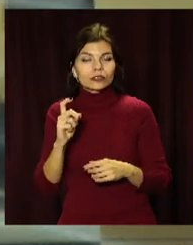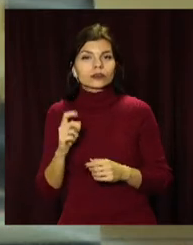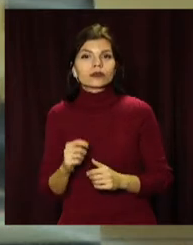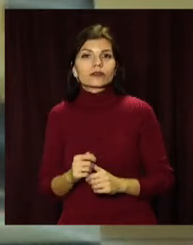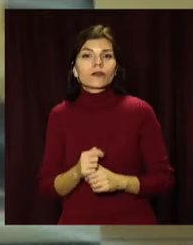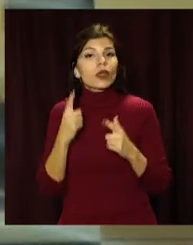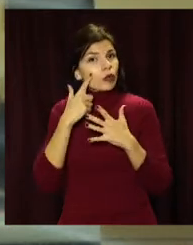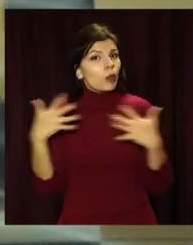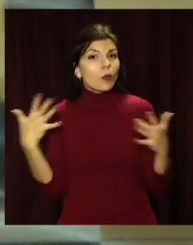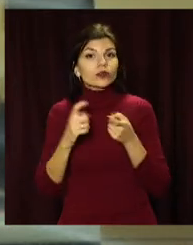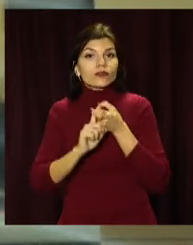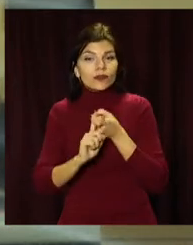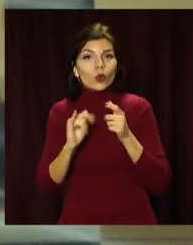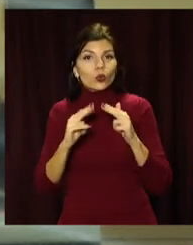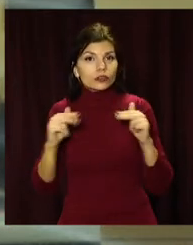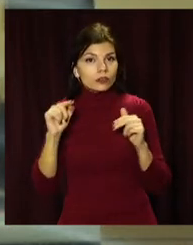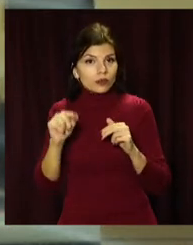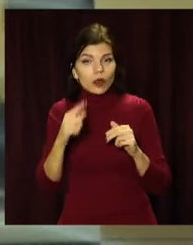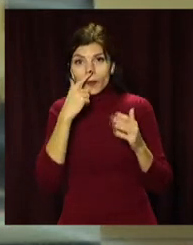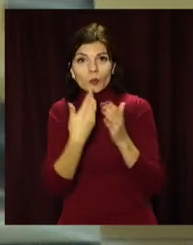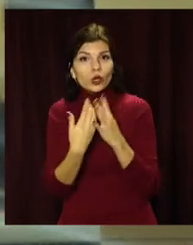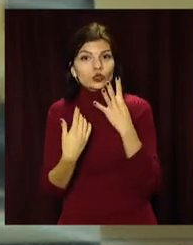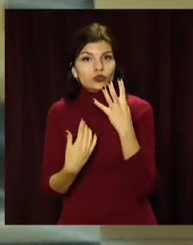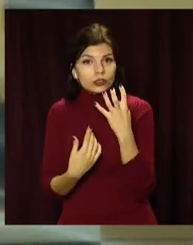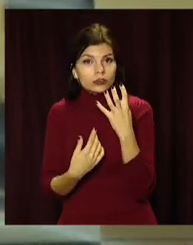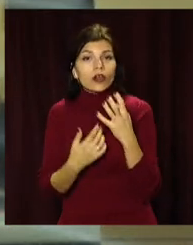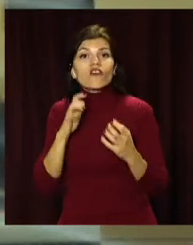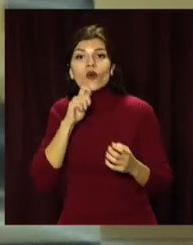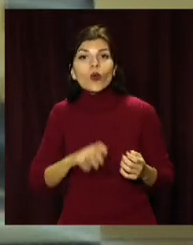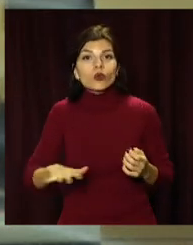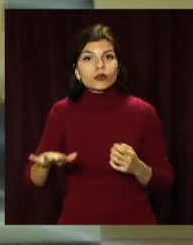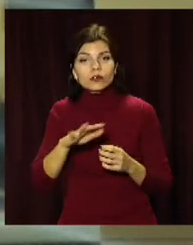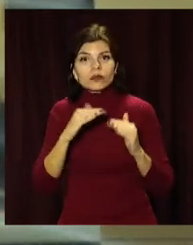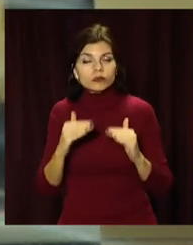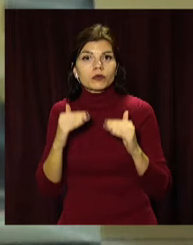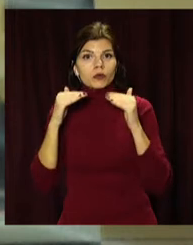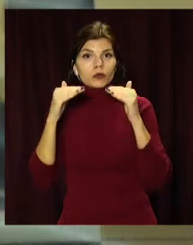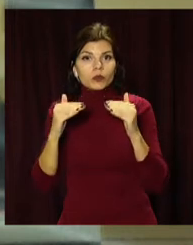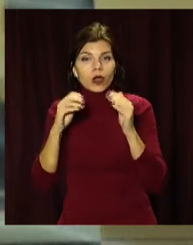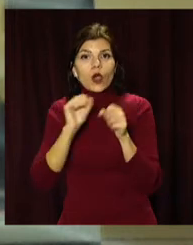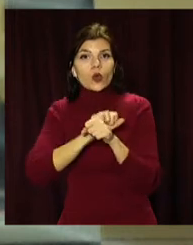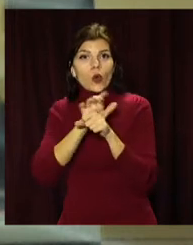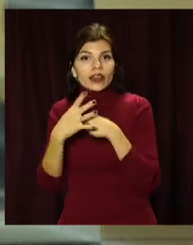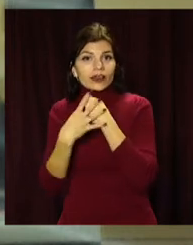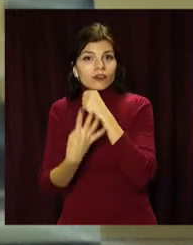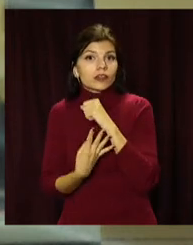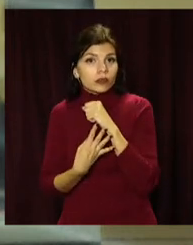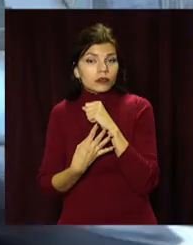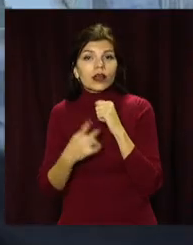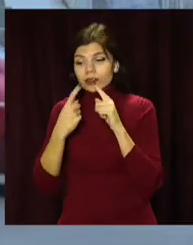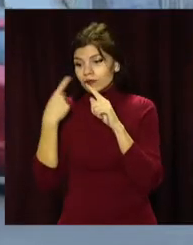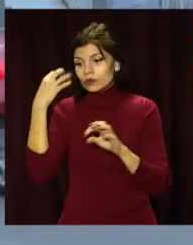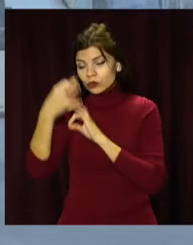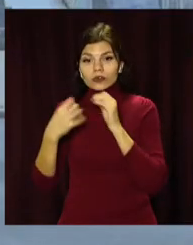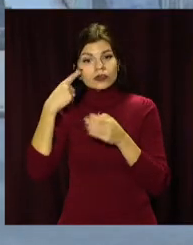'я. Найбільше інфікованих у Дніпрі – майже 400. В Україні різкий стрибок захворюваності на COVID-19. За минулу